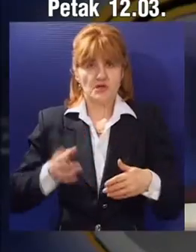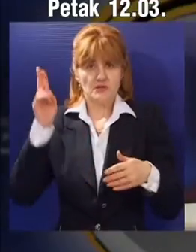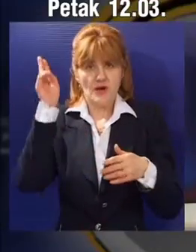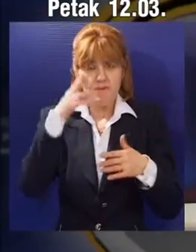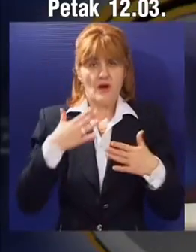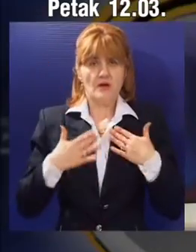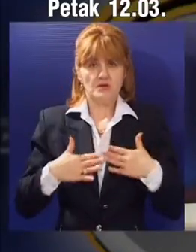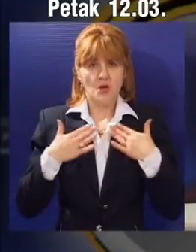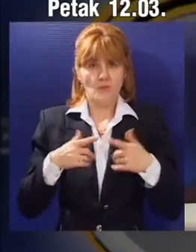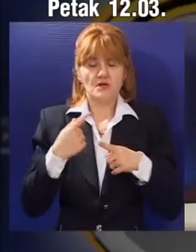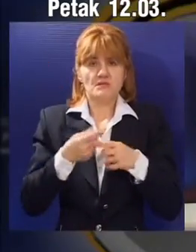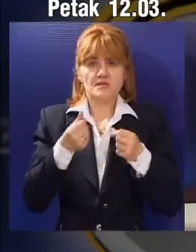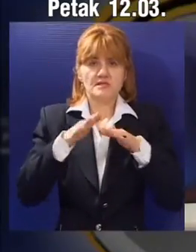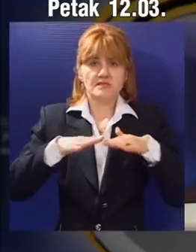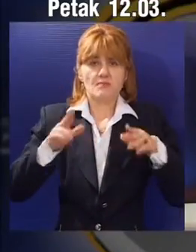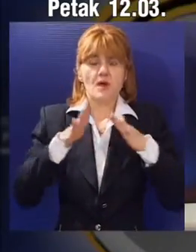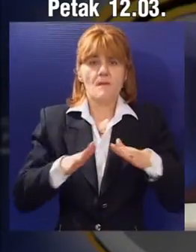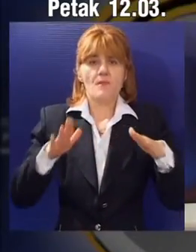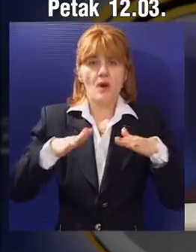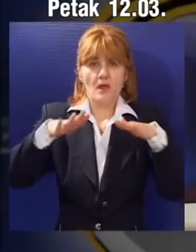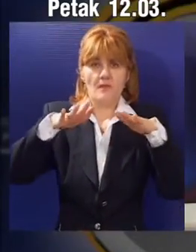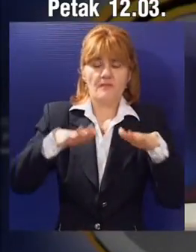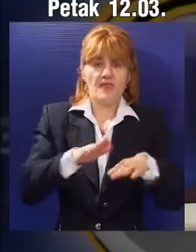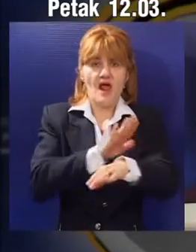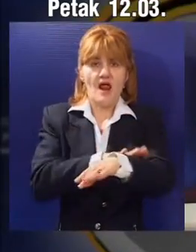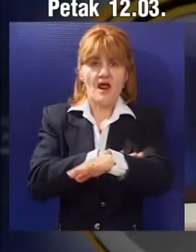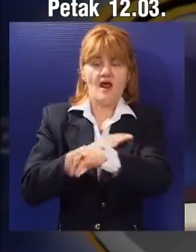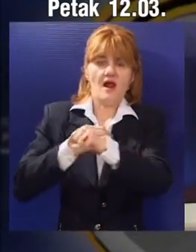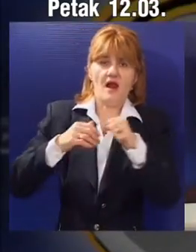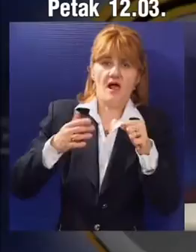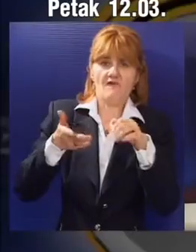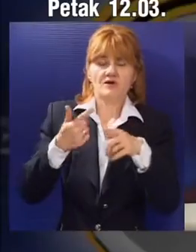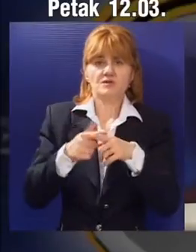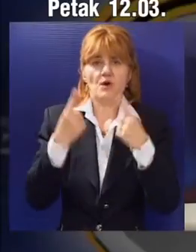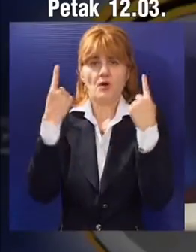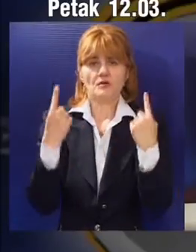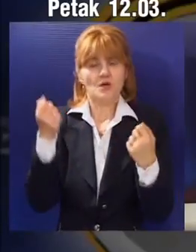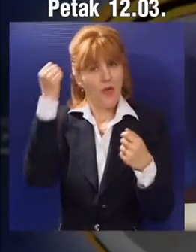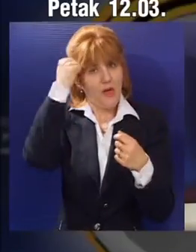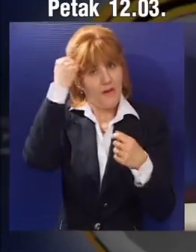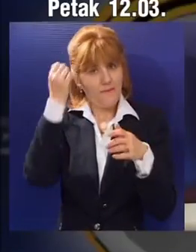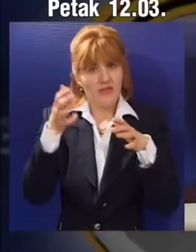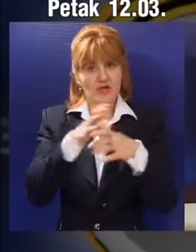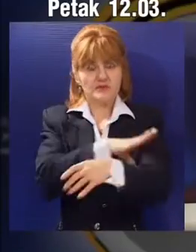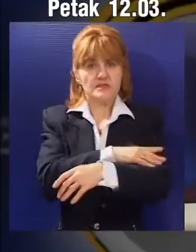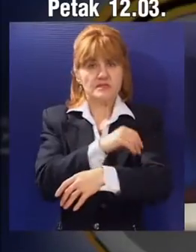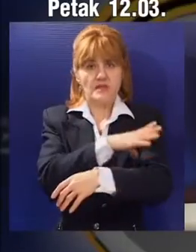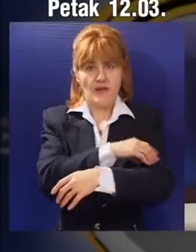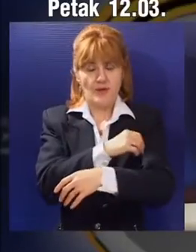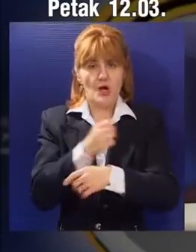Paliću. Objekat polako tone i jedan deo štranda nagnut je na levu stranu, jer su popustili noseći betonski stubovi.